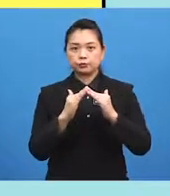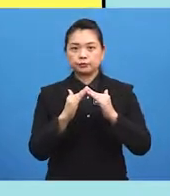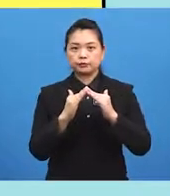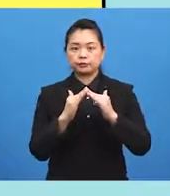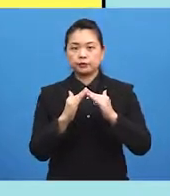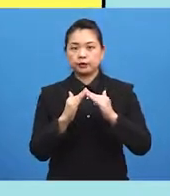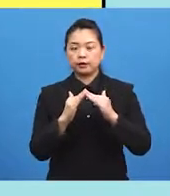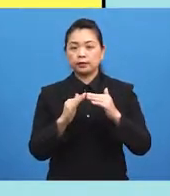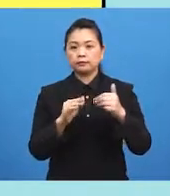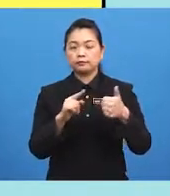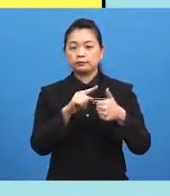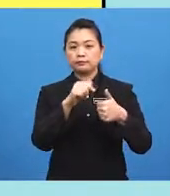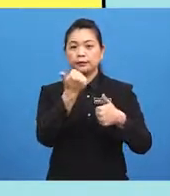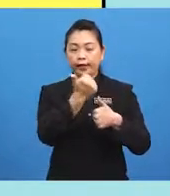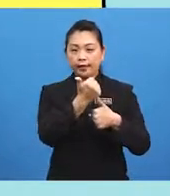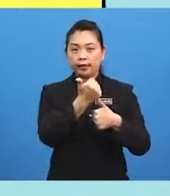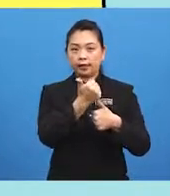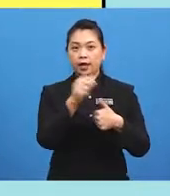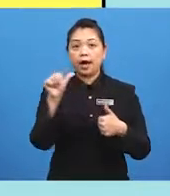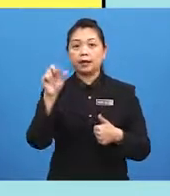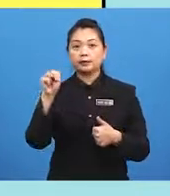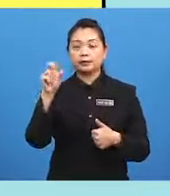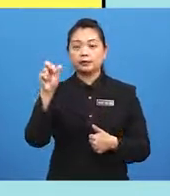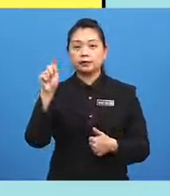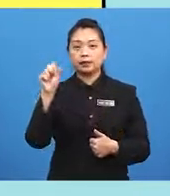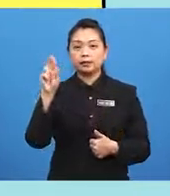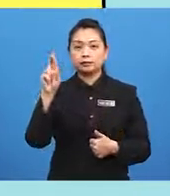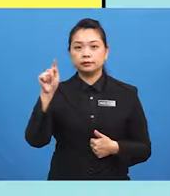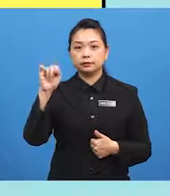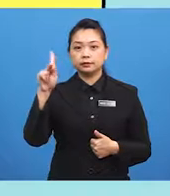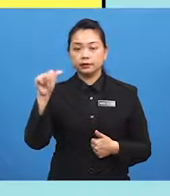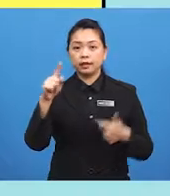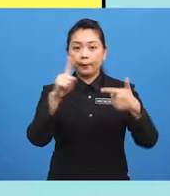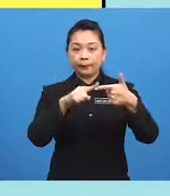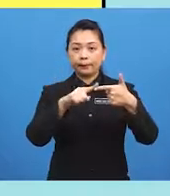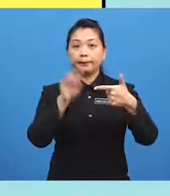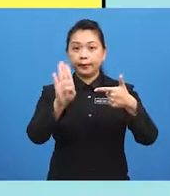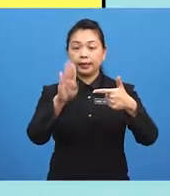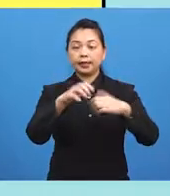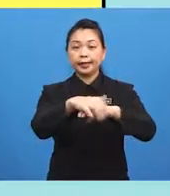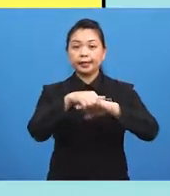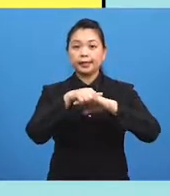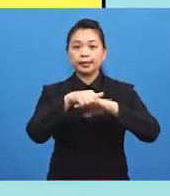A... ...Antarctica... ...B... ...England...